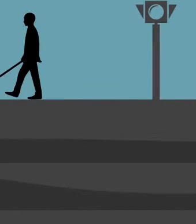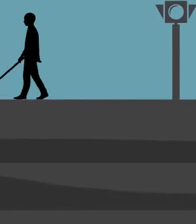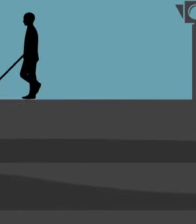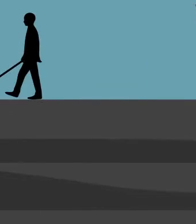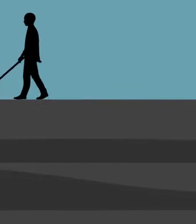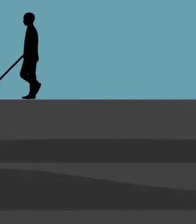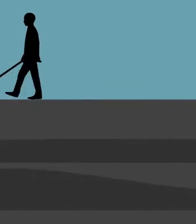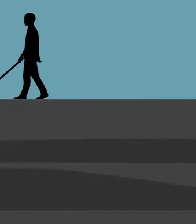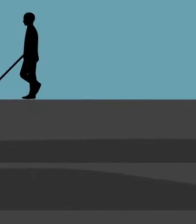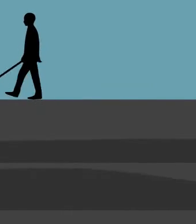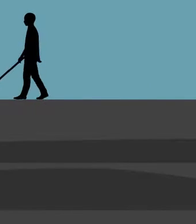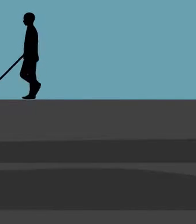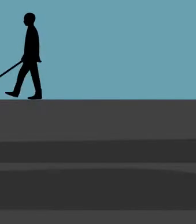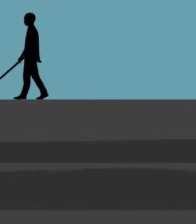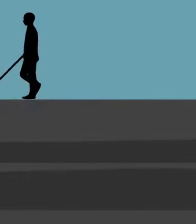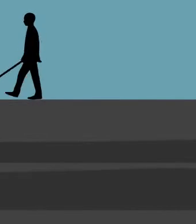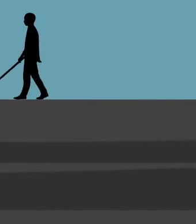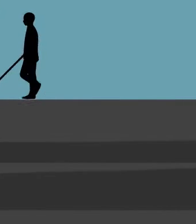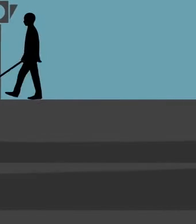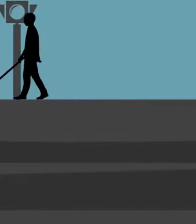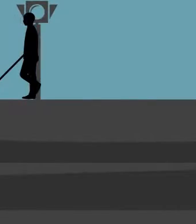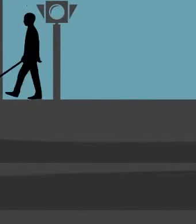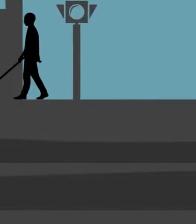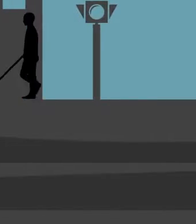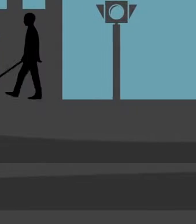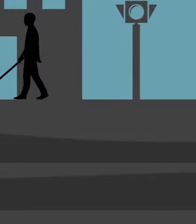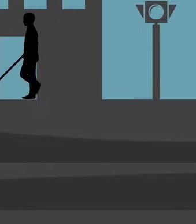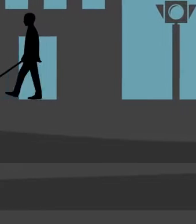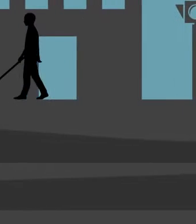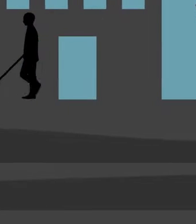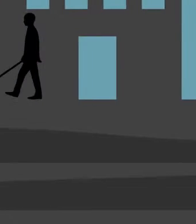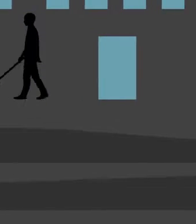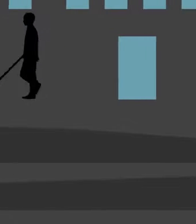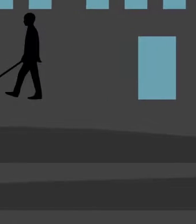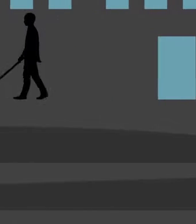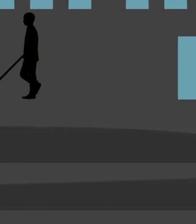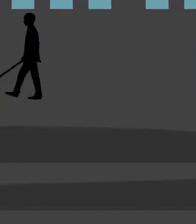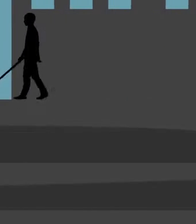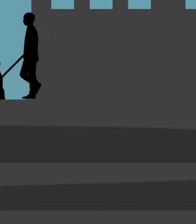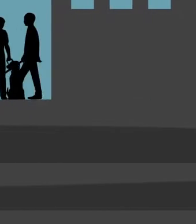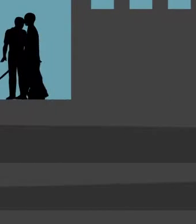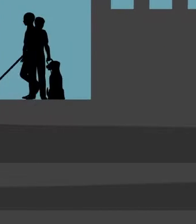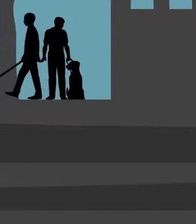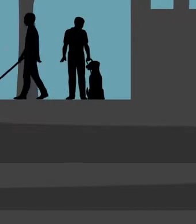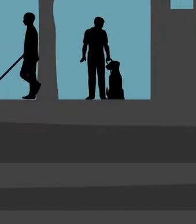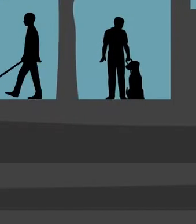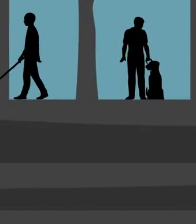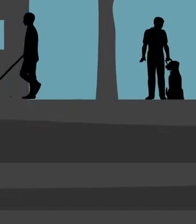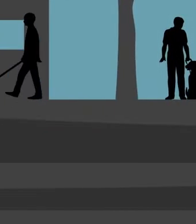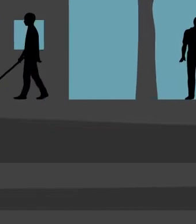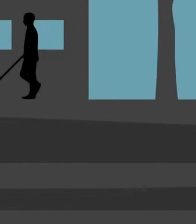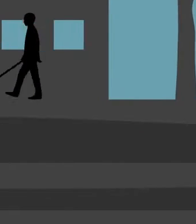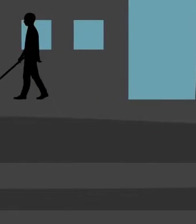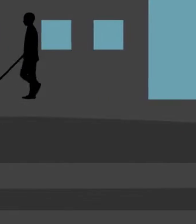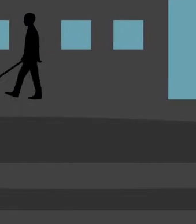I can do anything, I can reach any goal today I can do what I